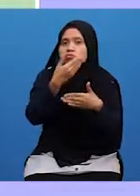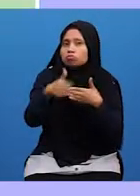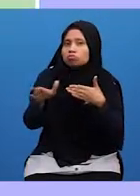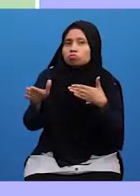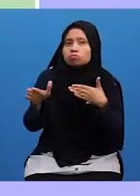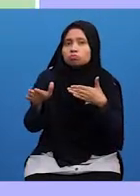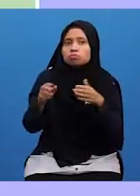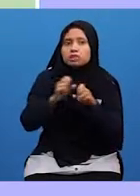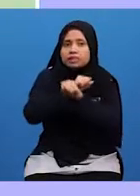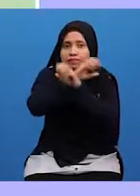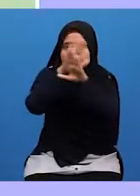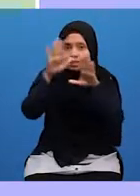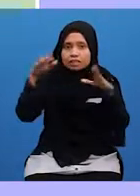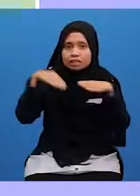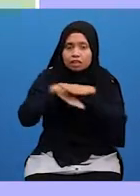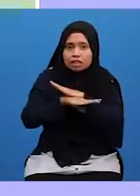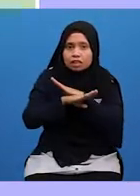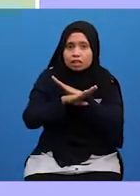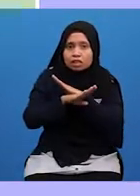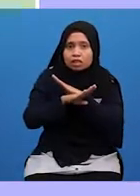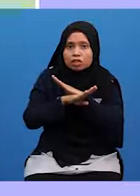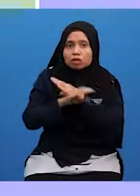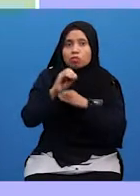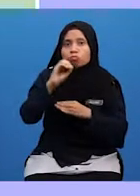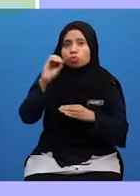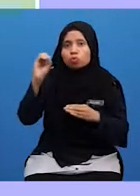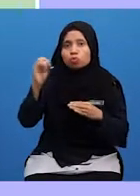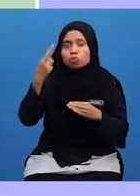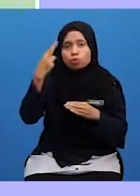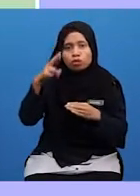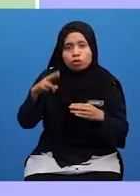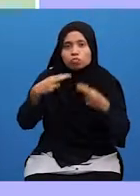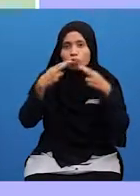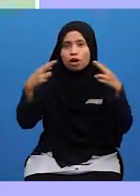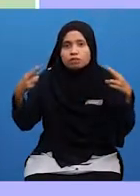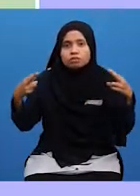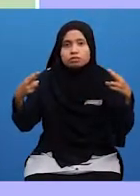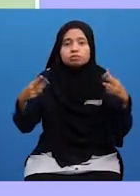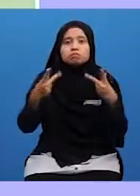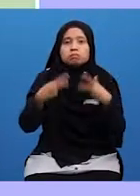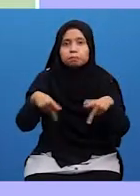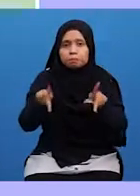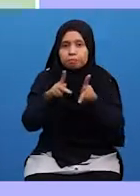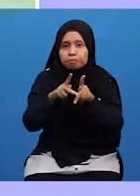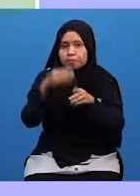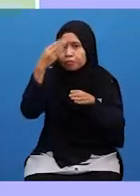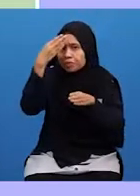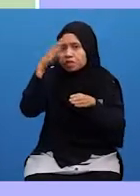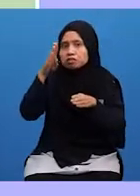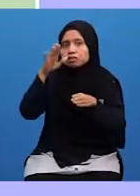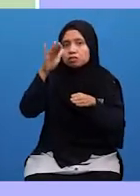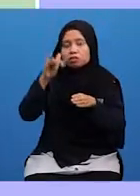kemudian menjelaskan dalam puluhan ribu-ribu hadis Memerlukan